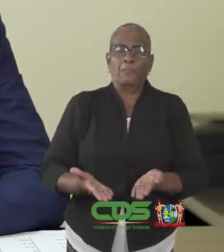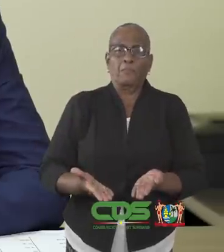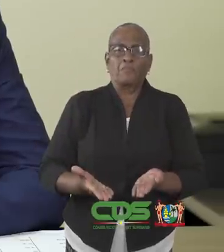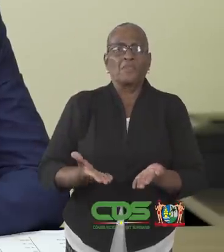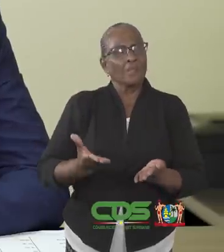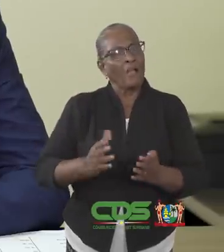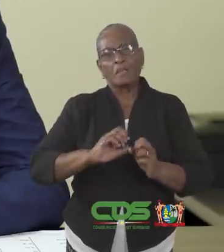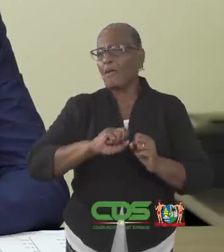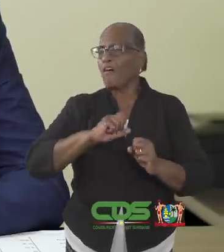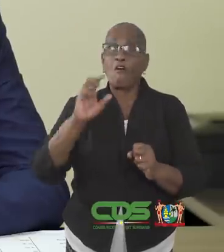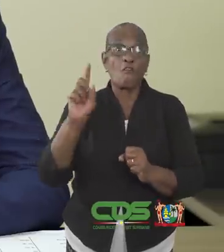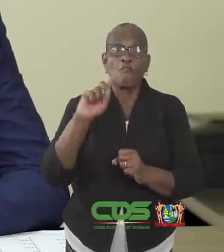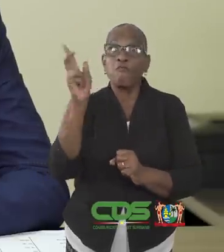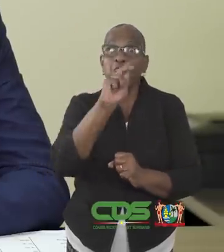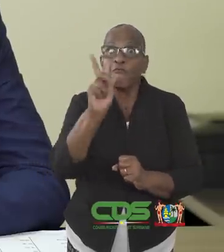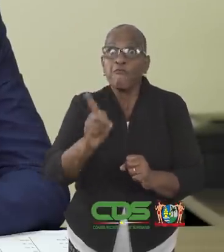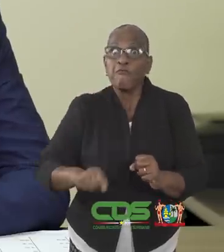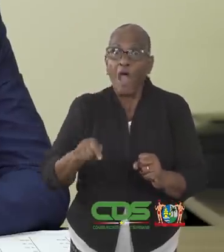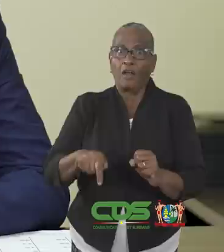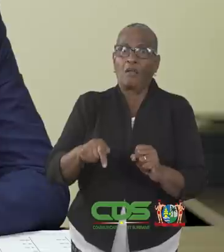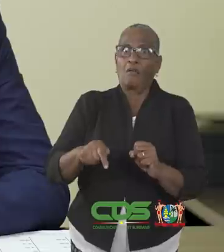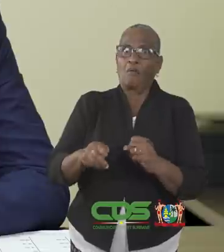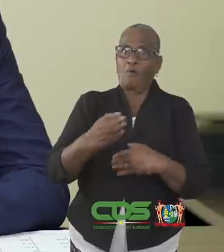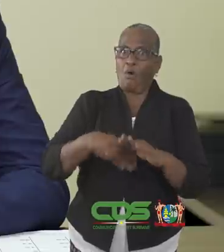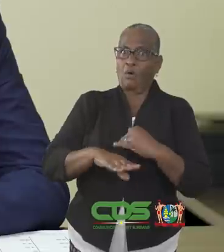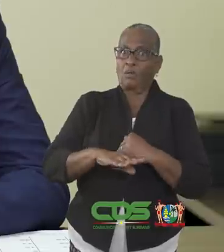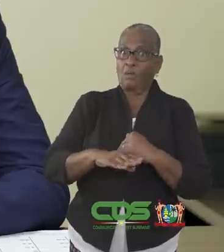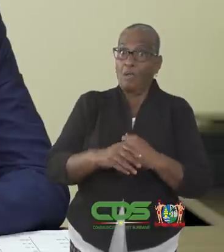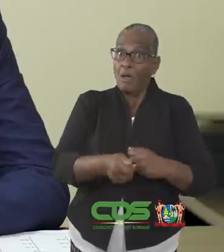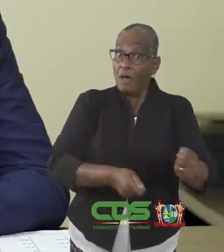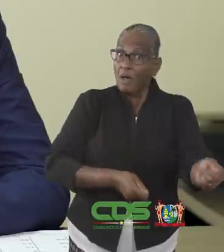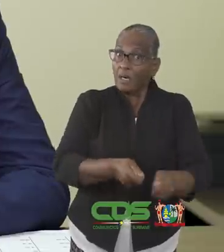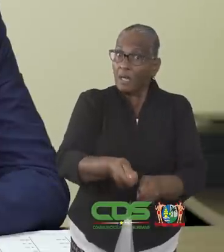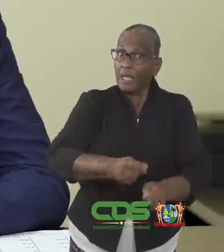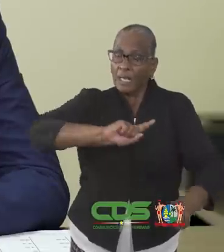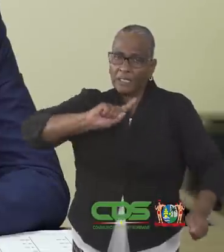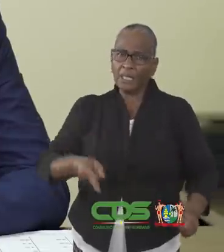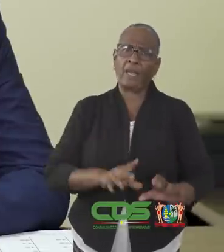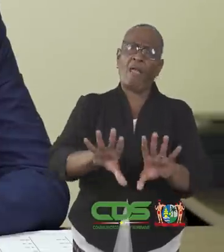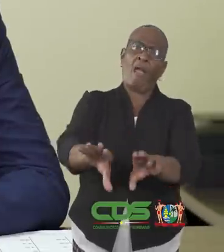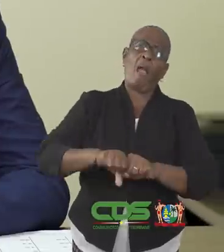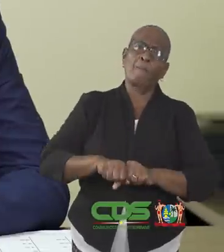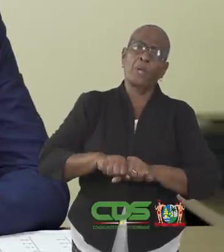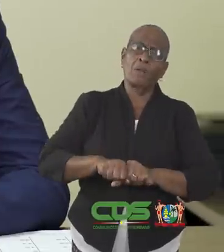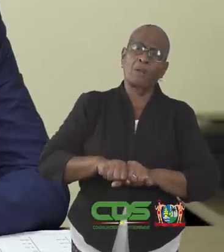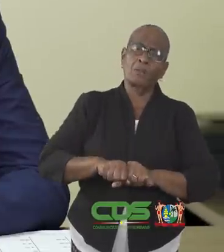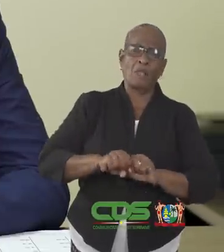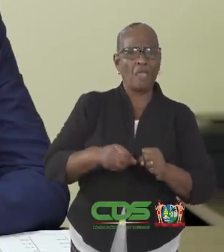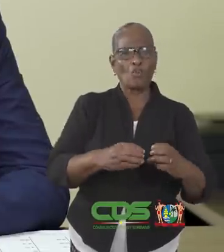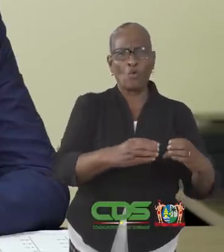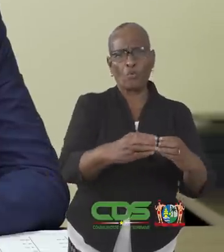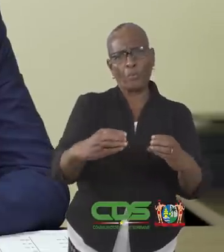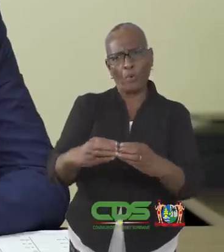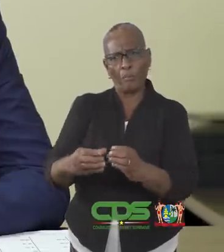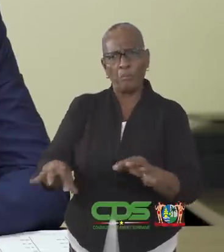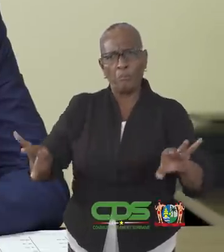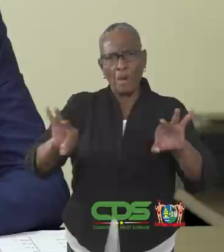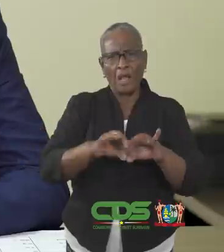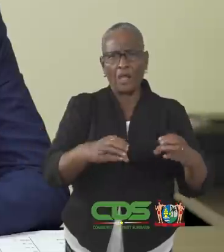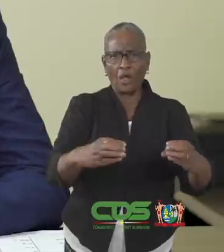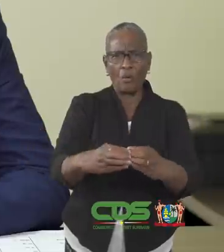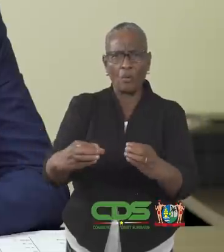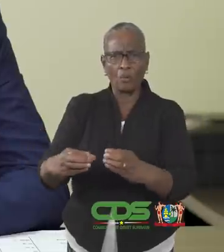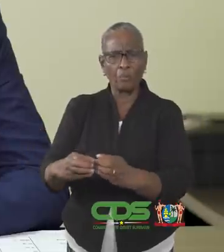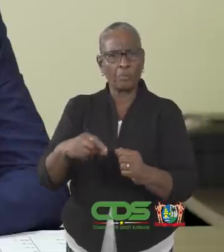ontstaan kan katastrofaal zijn. Als regering zijn we meteen overgegaan tot actie. En relevante actoren